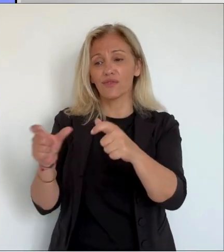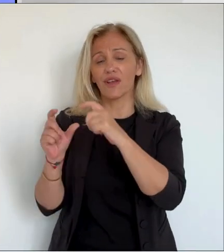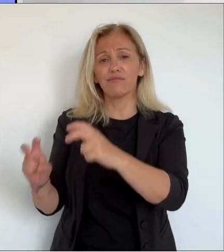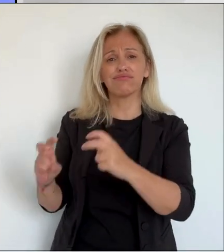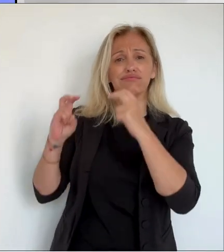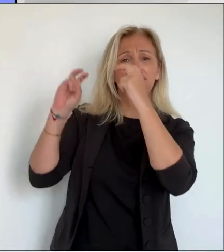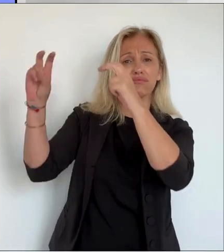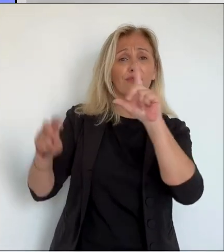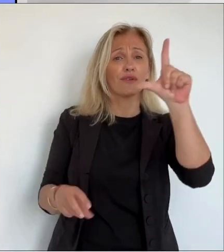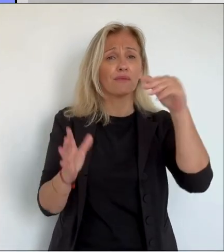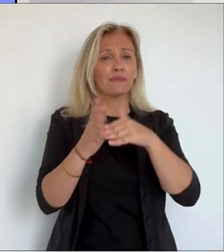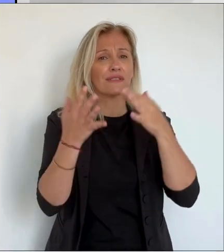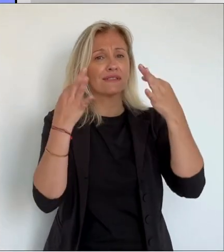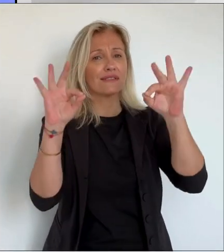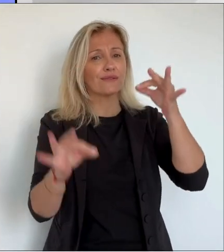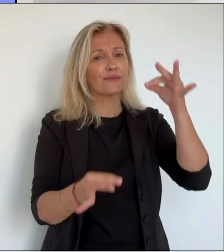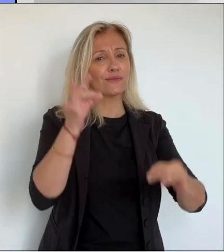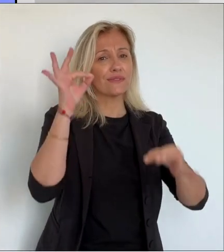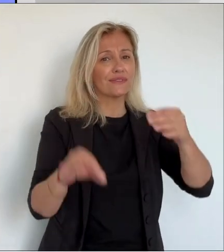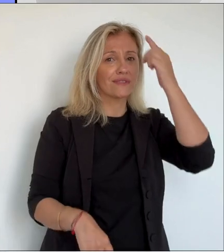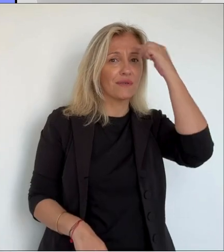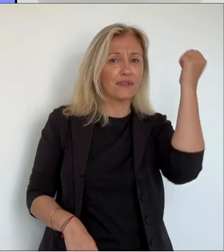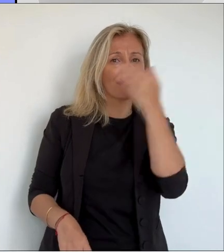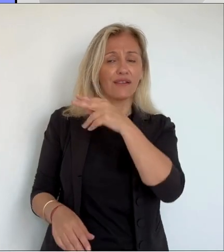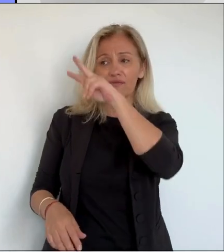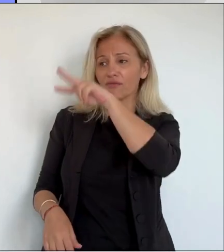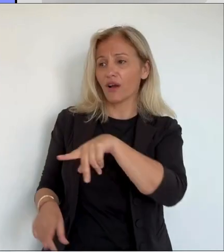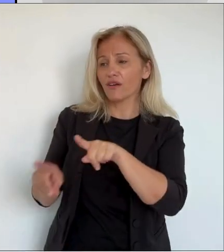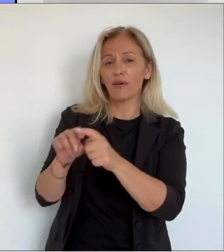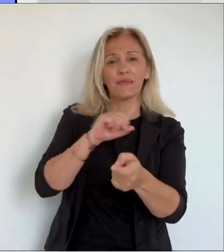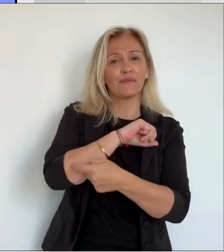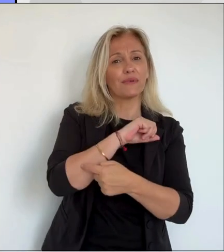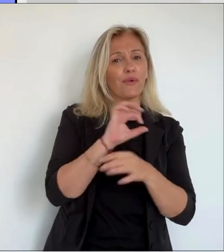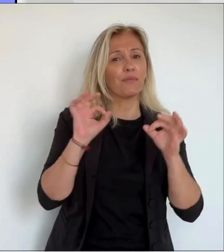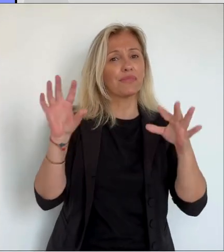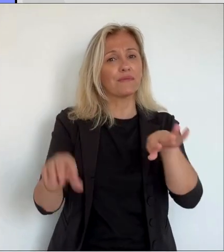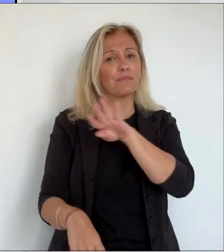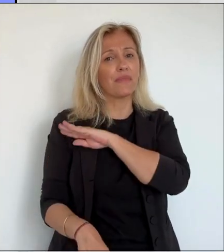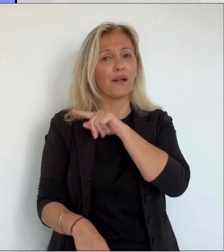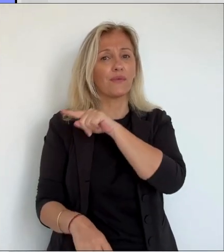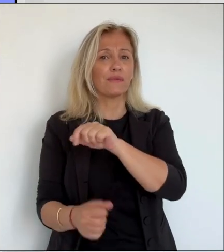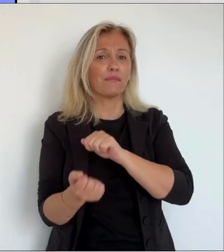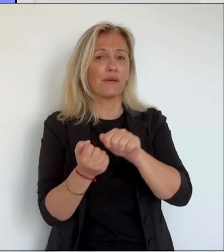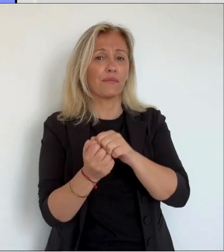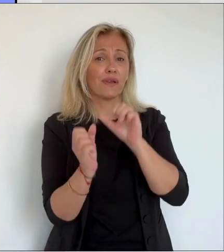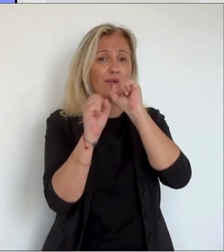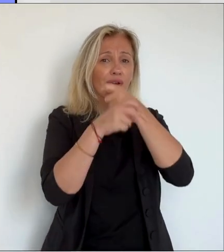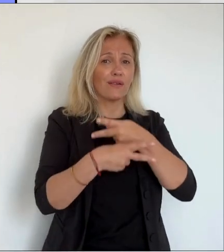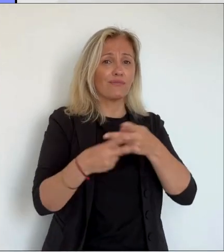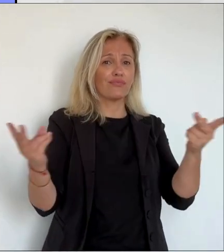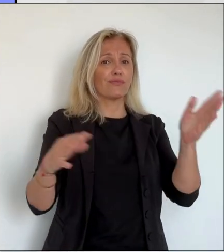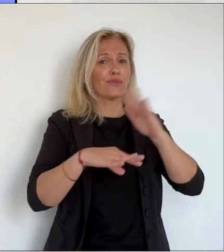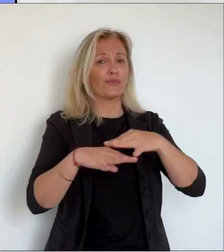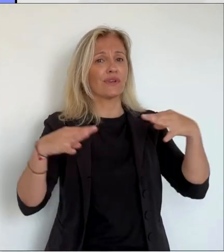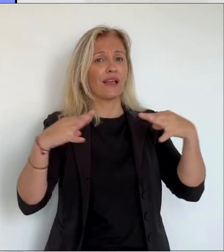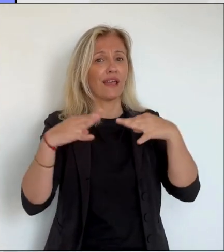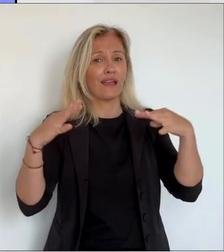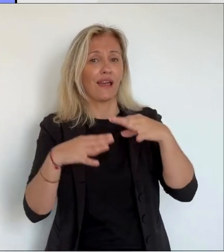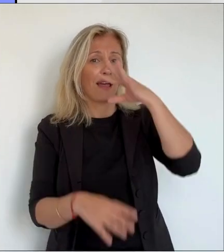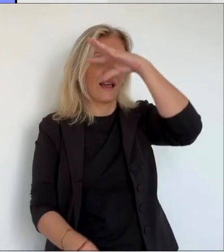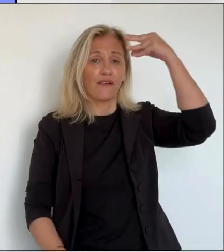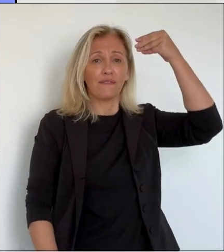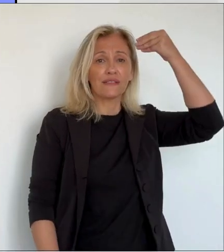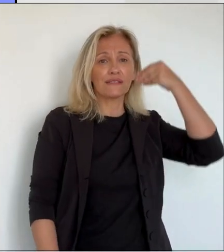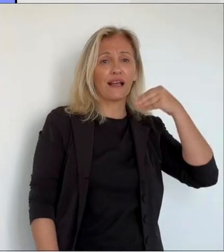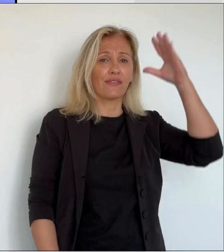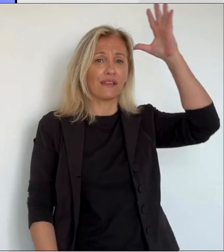confidentiels sur les guerres d'Afghanistan et d'Irak, Washington a lancé une procédure d'extradition. Il encourt 175 ans de